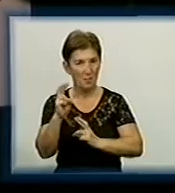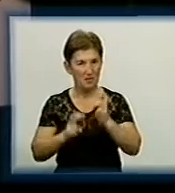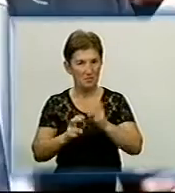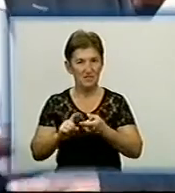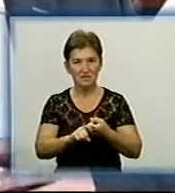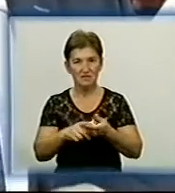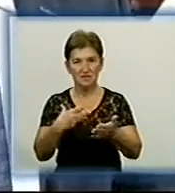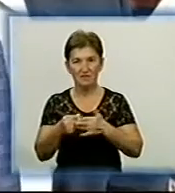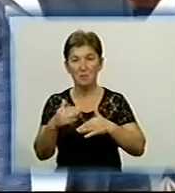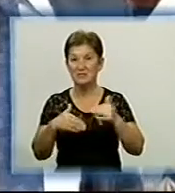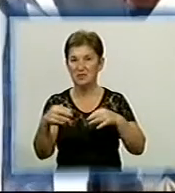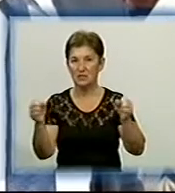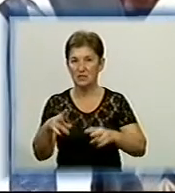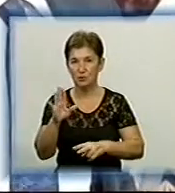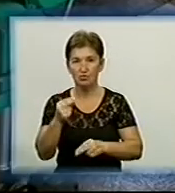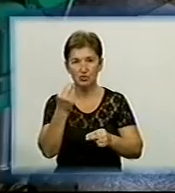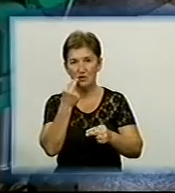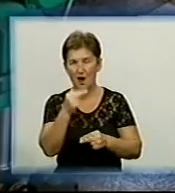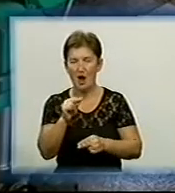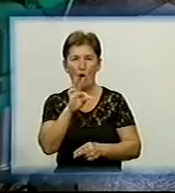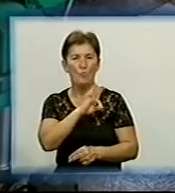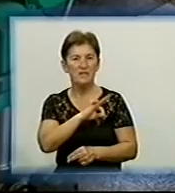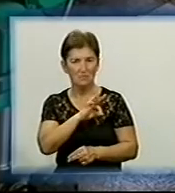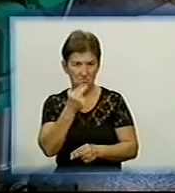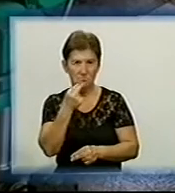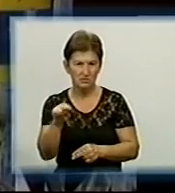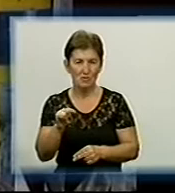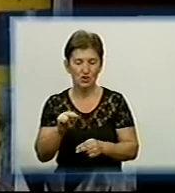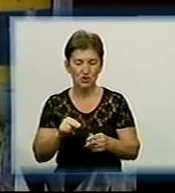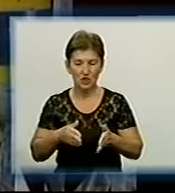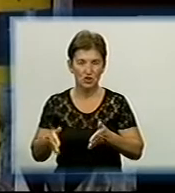спеціалістами чиновники шукатимуть найоптимальніші шляхи в економії опалення